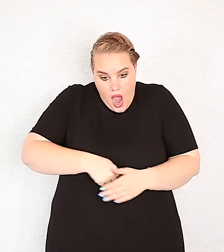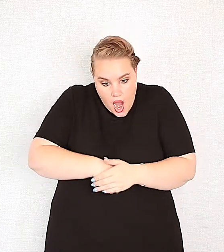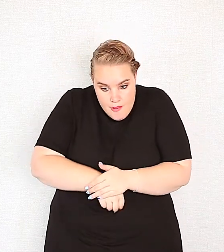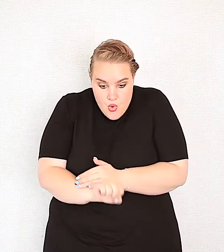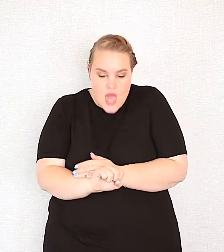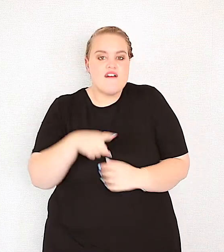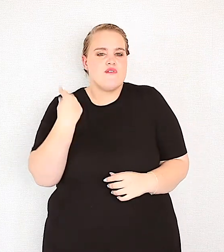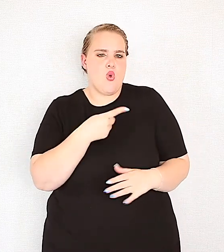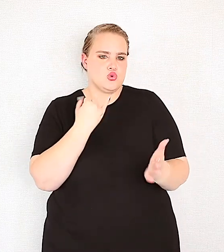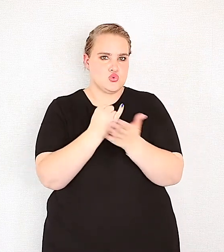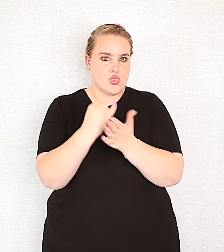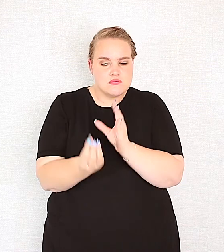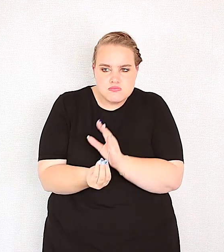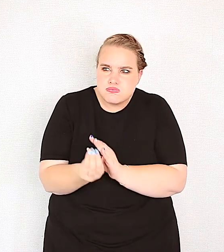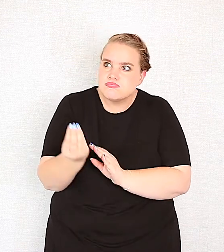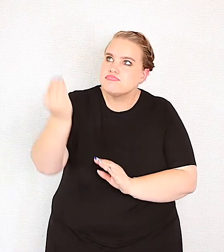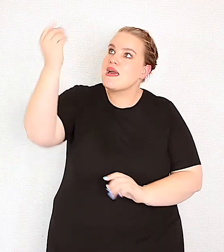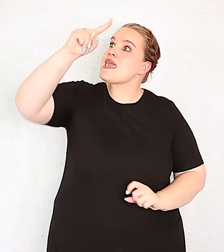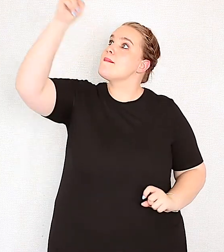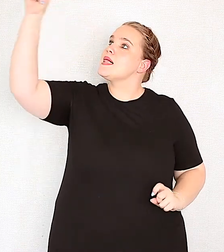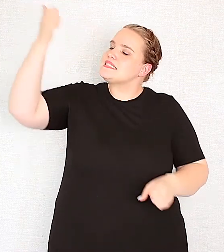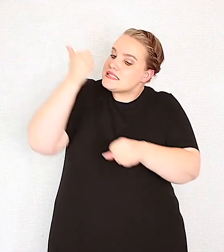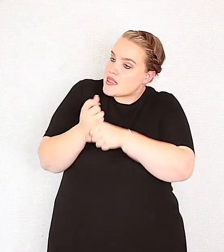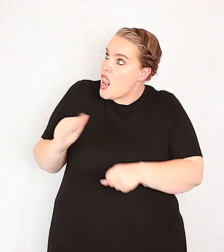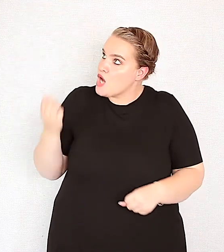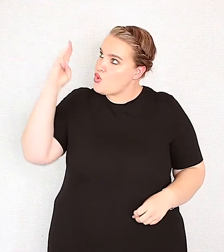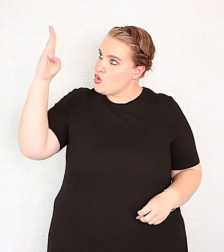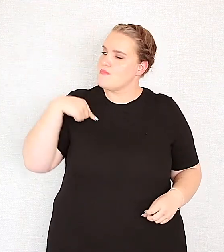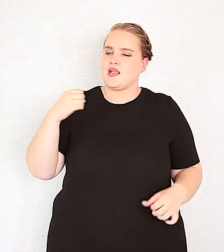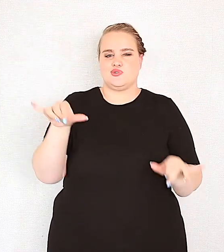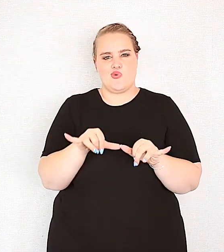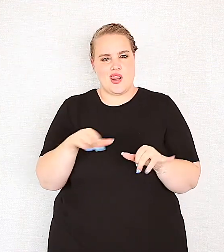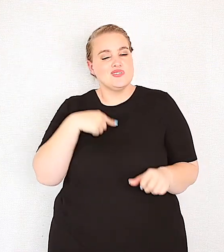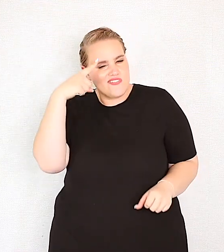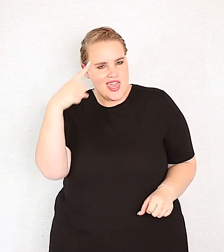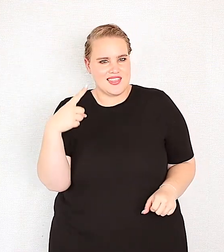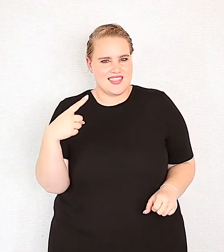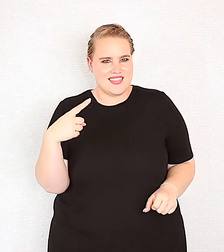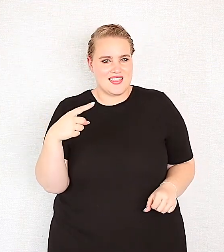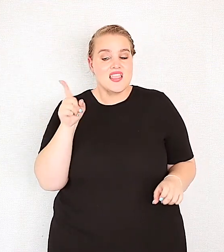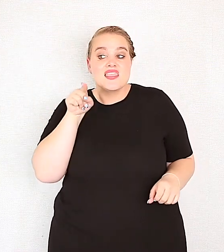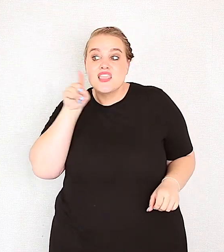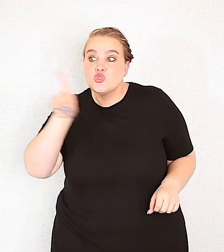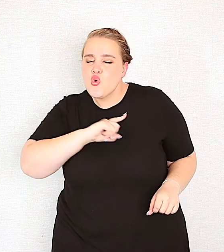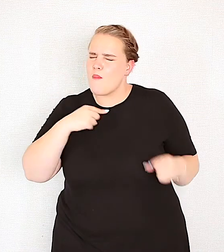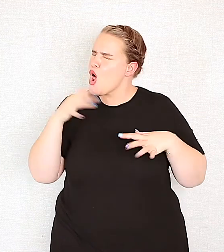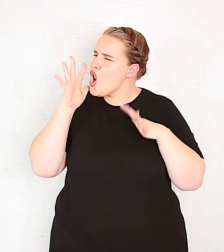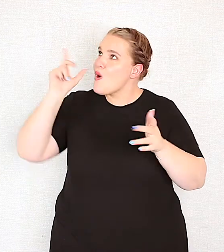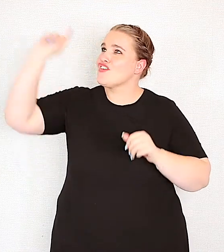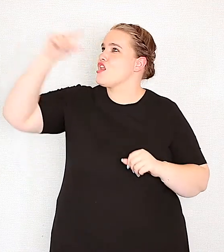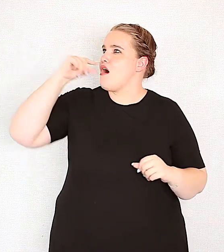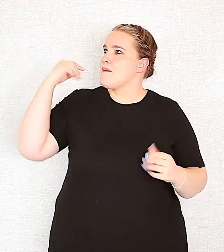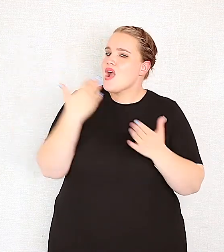zondes, en wat later opgevaard het, na die jemal, en sit in die rechterhand, is als deel van ons story, en is ons verlossing. Daarvoor, loof ons die,